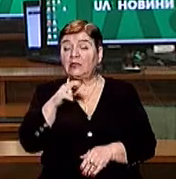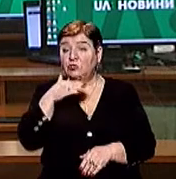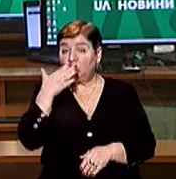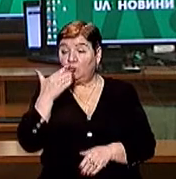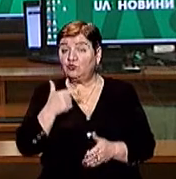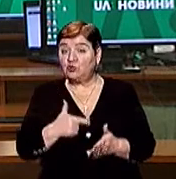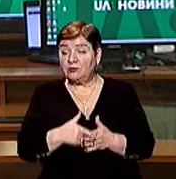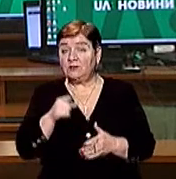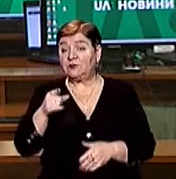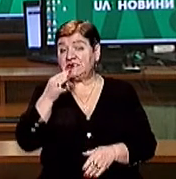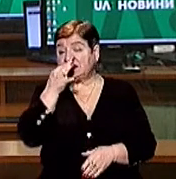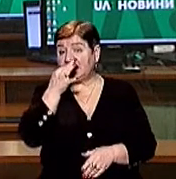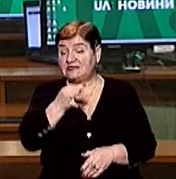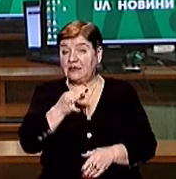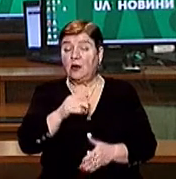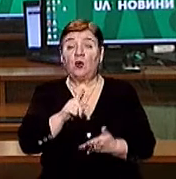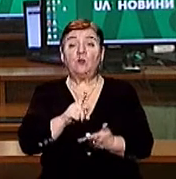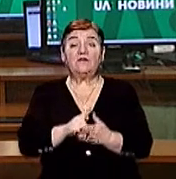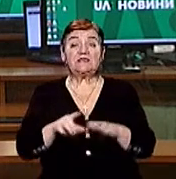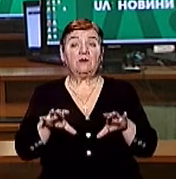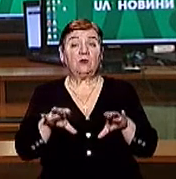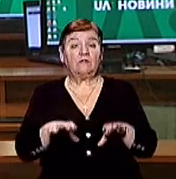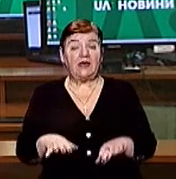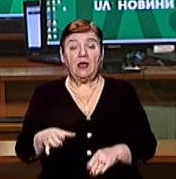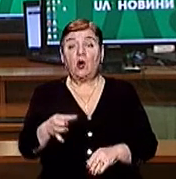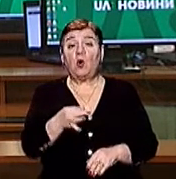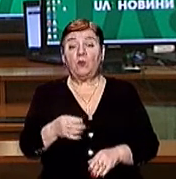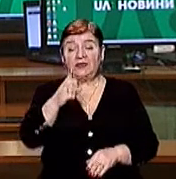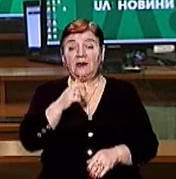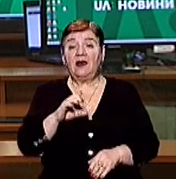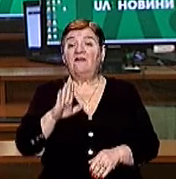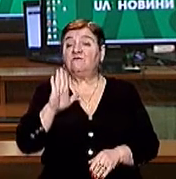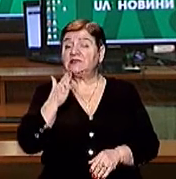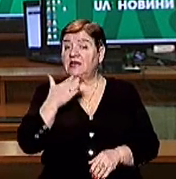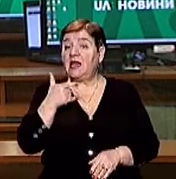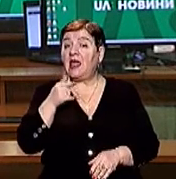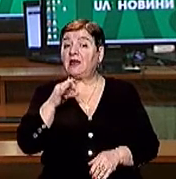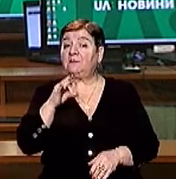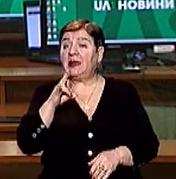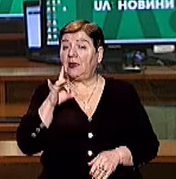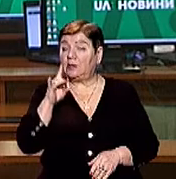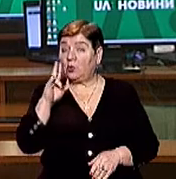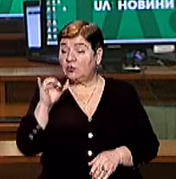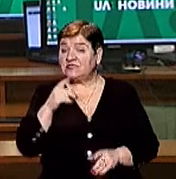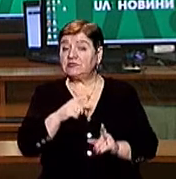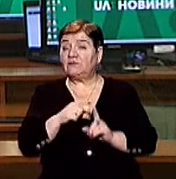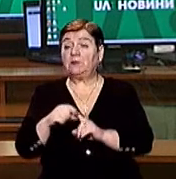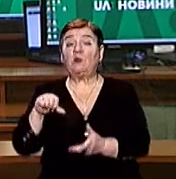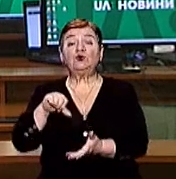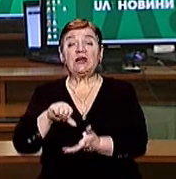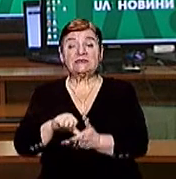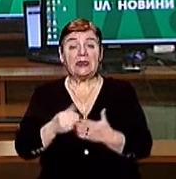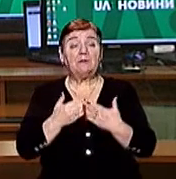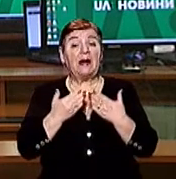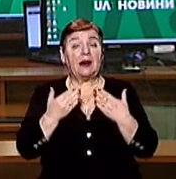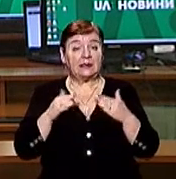кореспондентам Суспільного сказав виконувач обов'язків голови облдержадміністрації Олексій Гетманенко За його словами, він запросив учасників